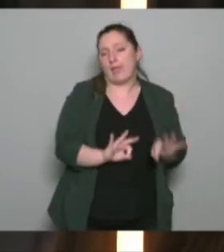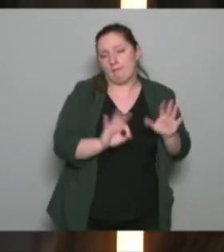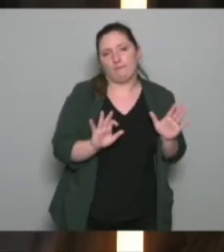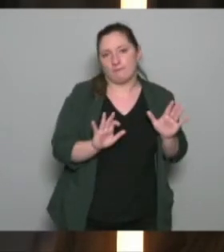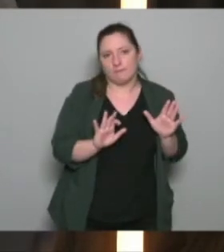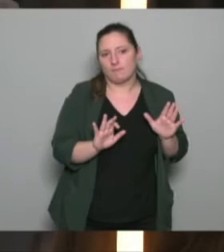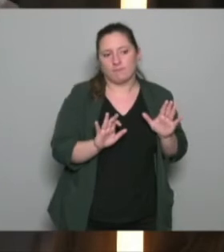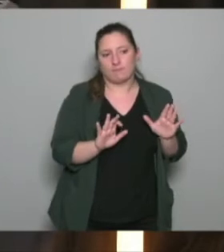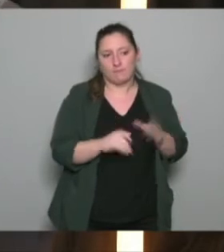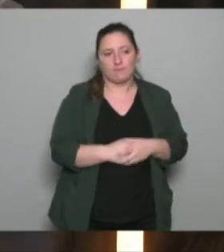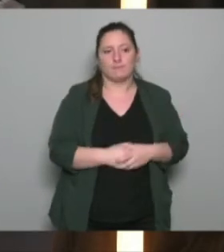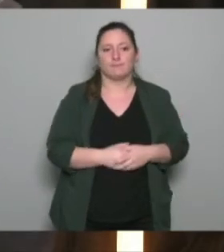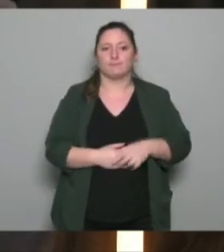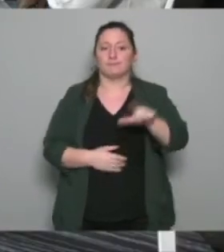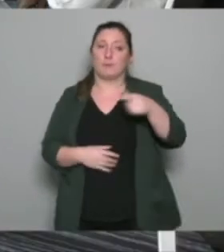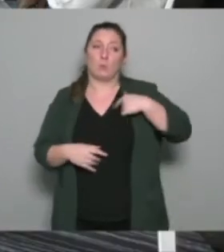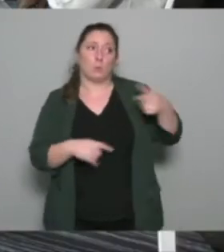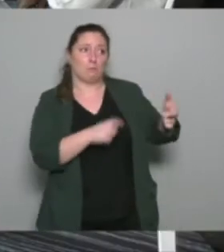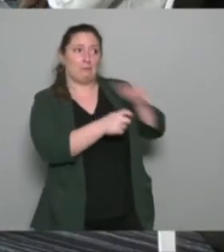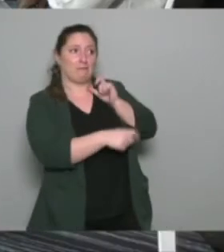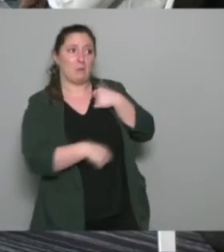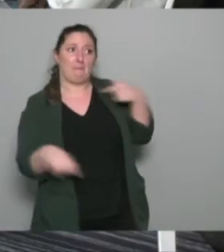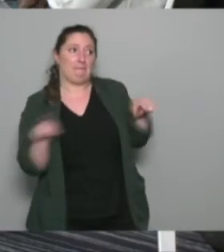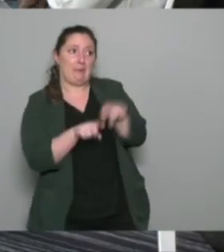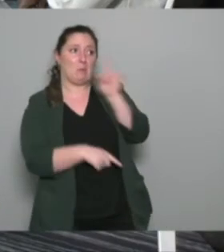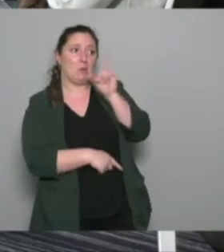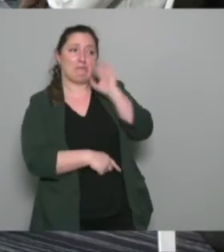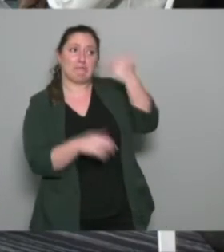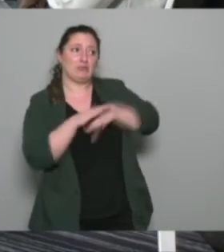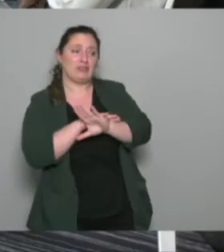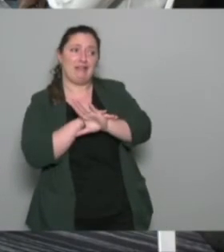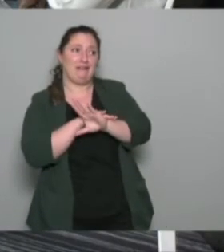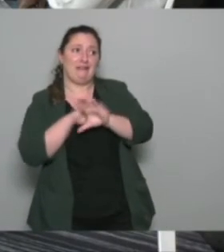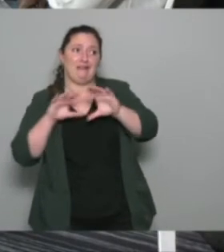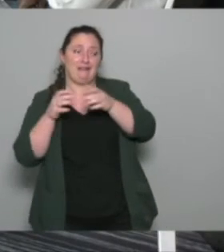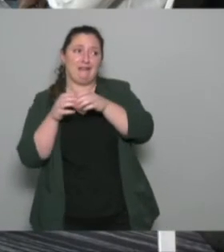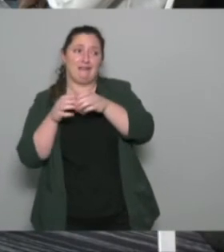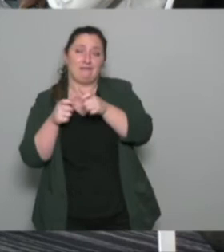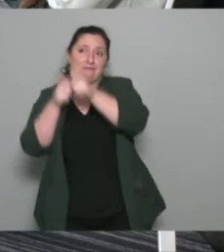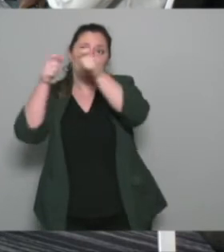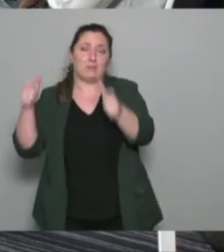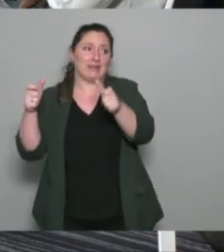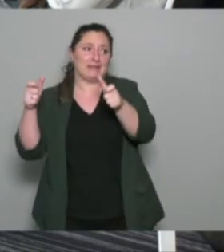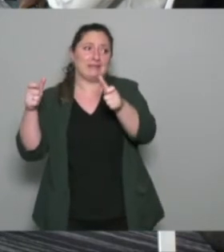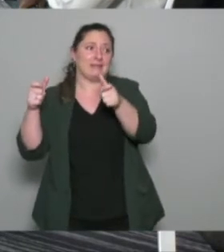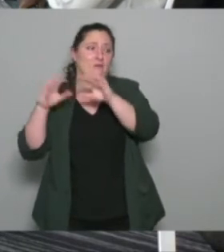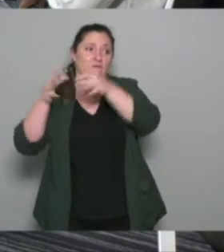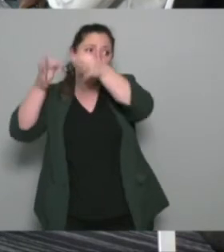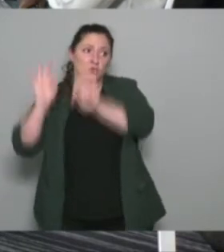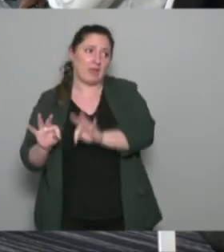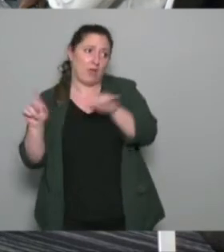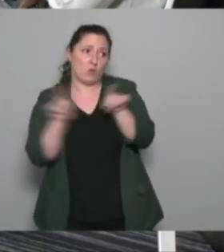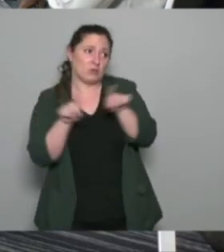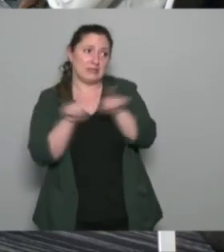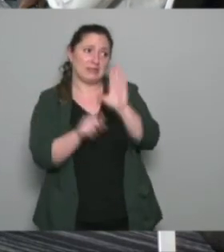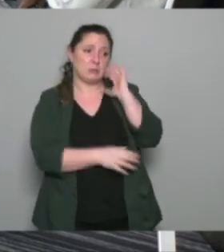territoriales oui moi j'allais dire moi même chose parce que je travaille aussi pour une collectivité territoriale et plus dans le domaine de l'animation